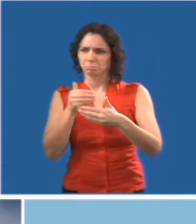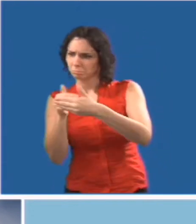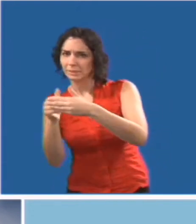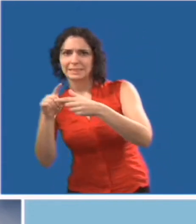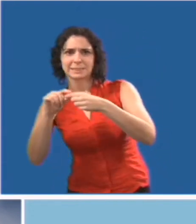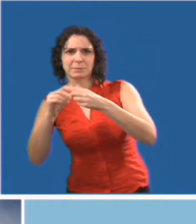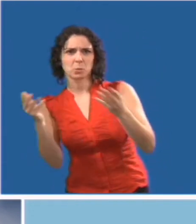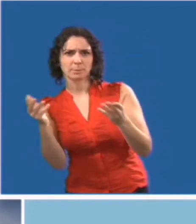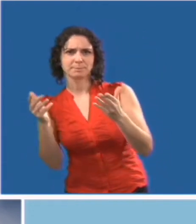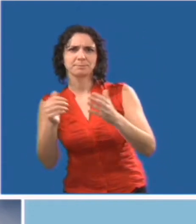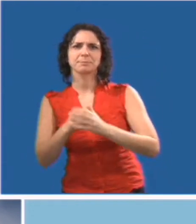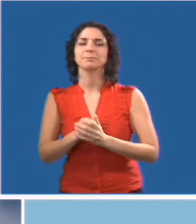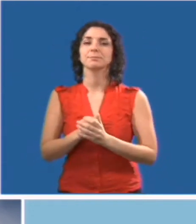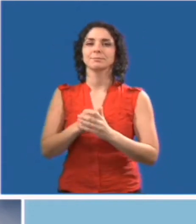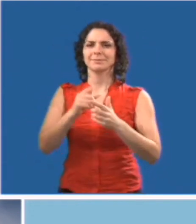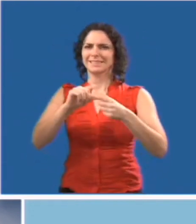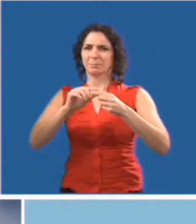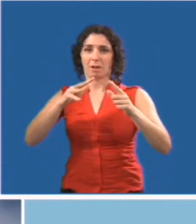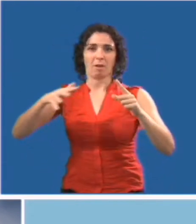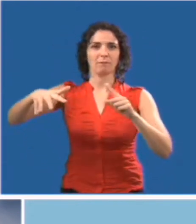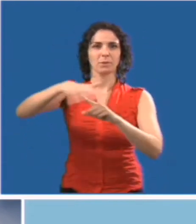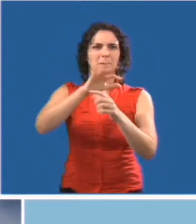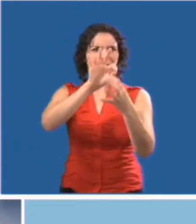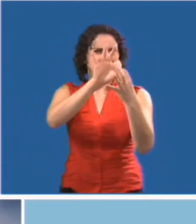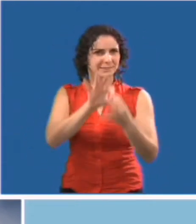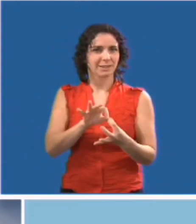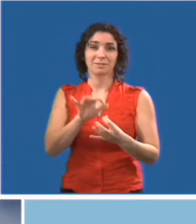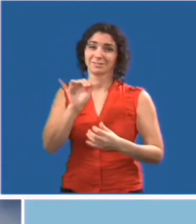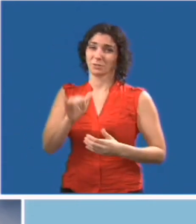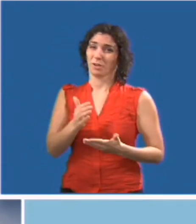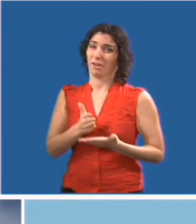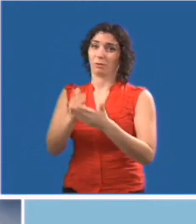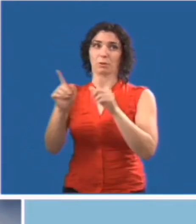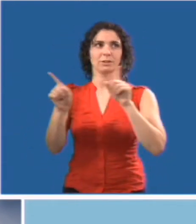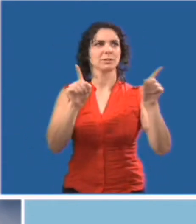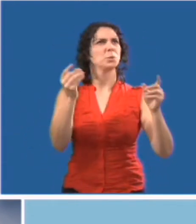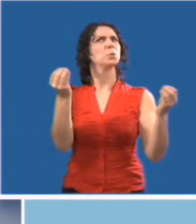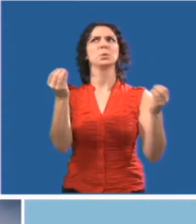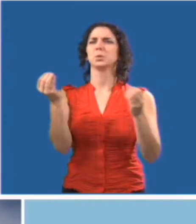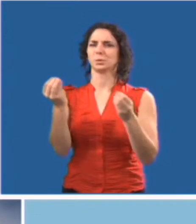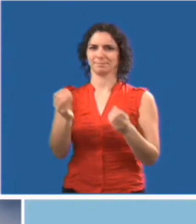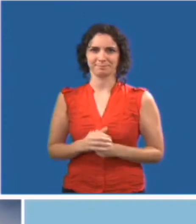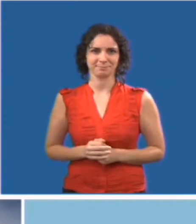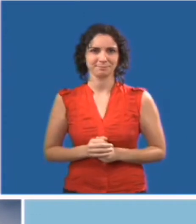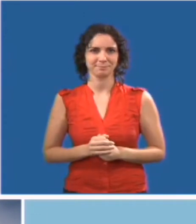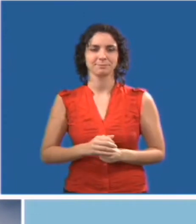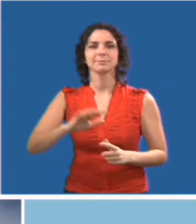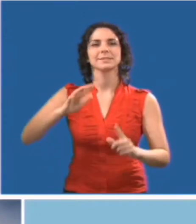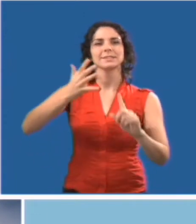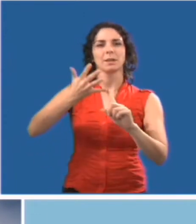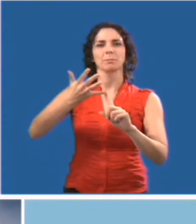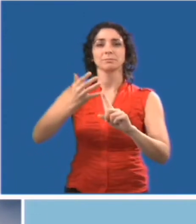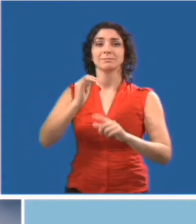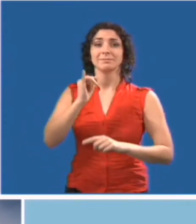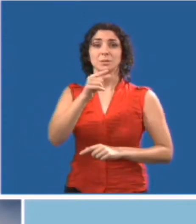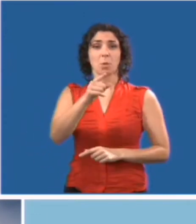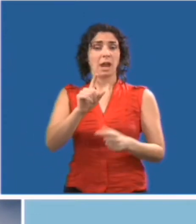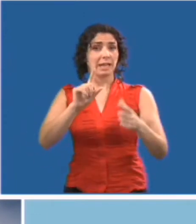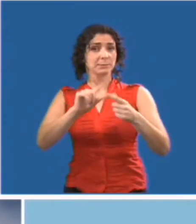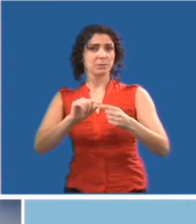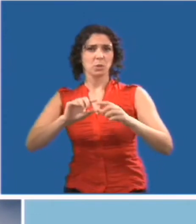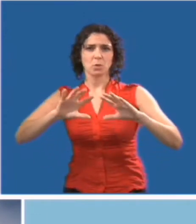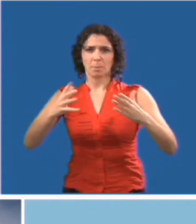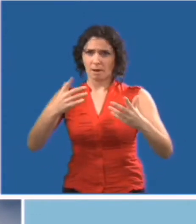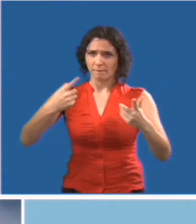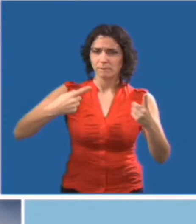lentement. Décrivez les points d'intérêt ou les autres détails de l'environnement pour orienter